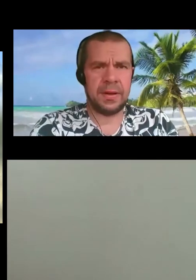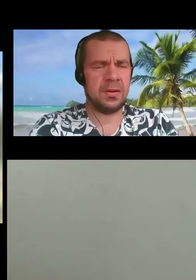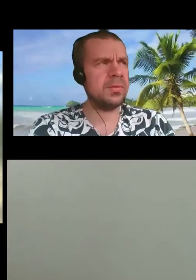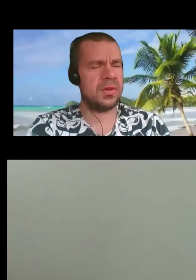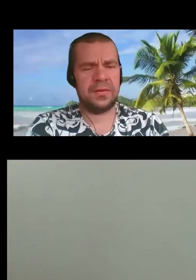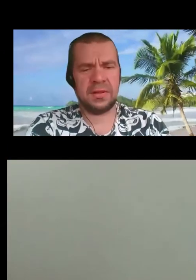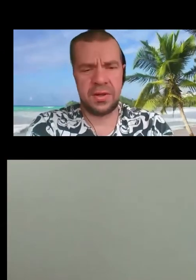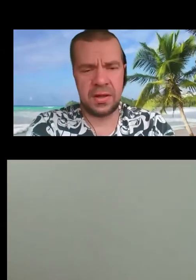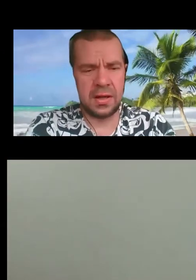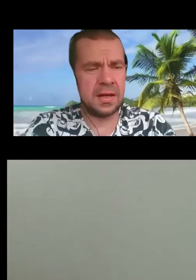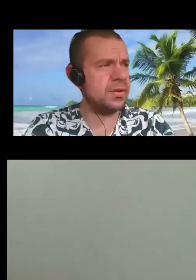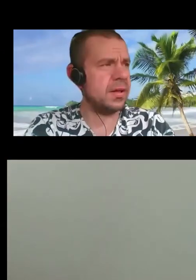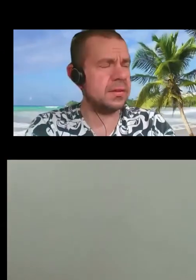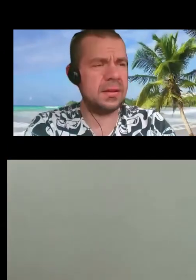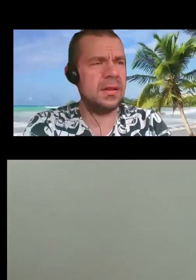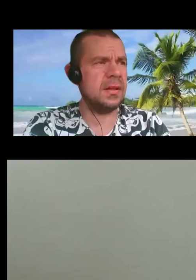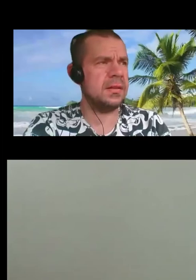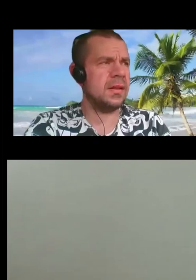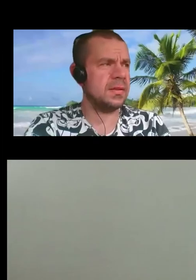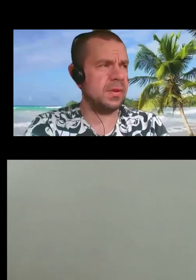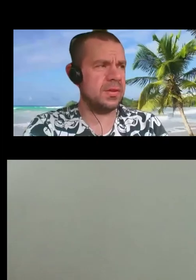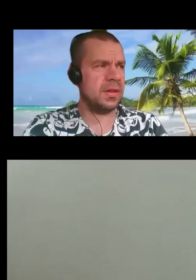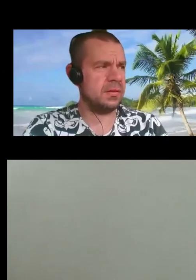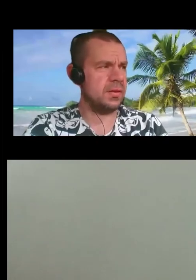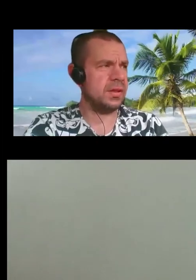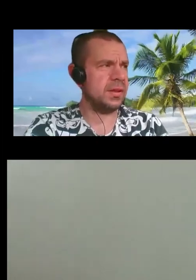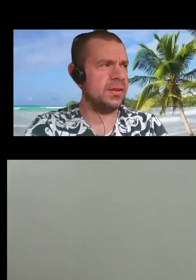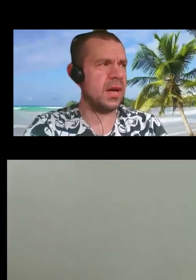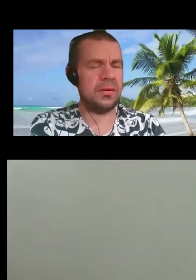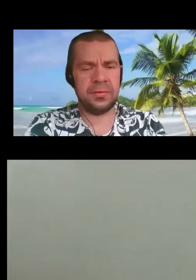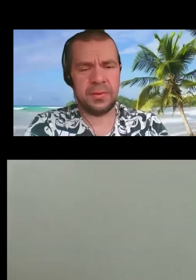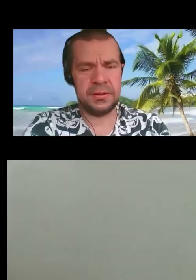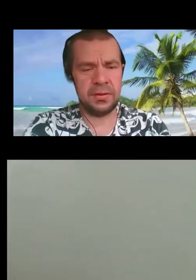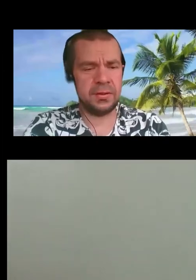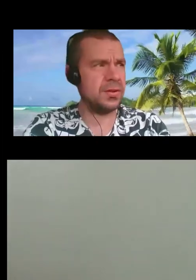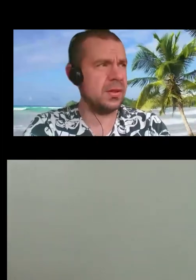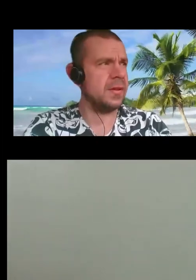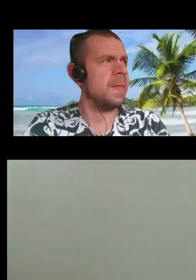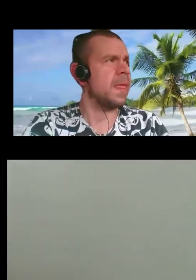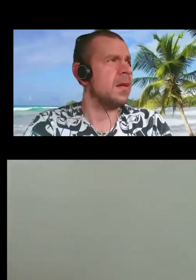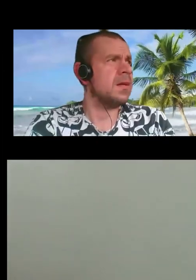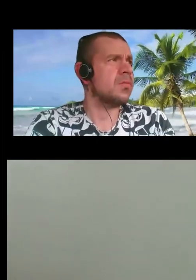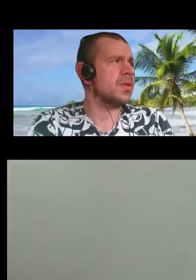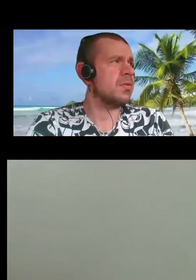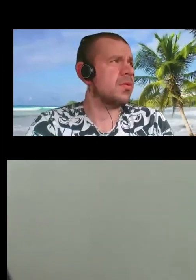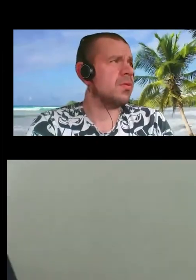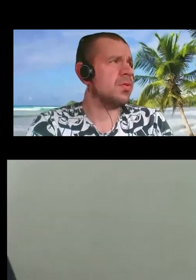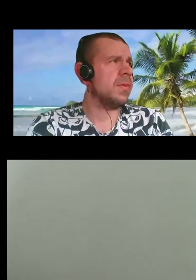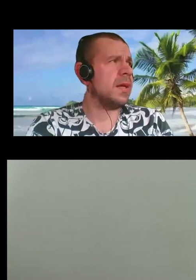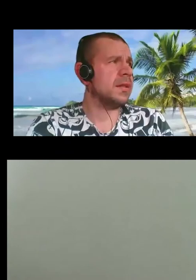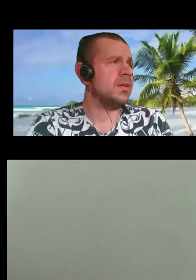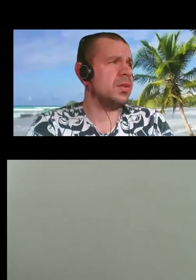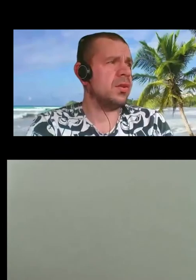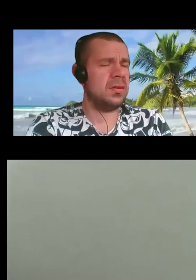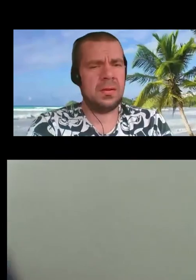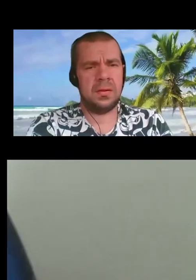peron. Proszę chwilę zaczekać. Teraz będzie trochę technikaliów z mojej strony, czyli muszę sobie przełączyć